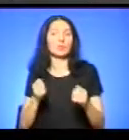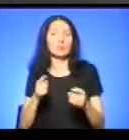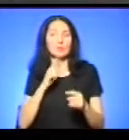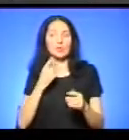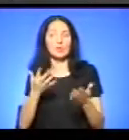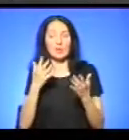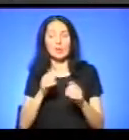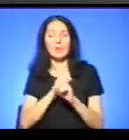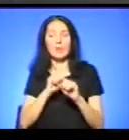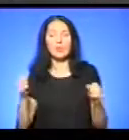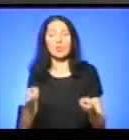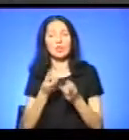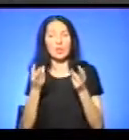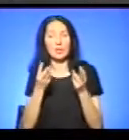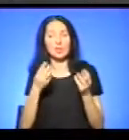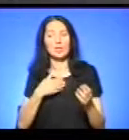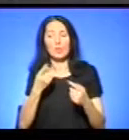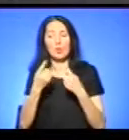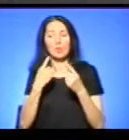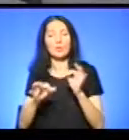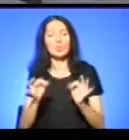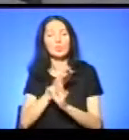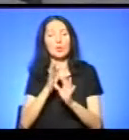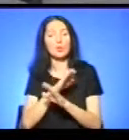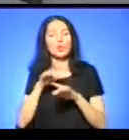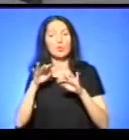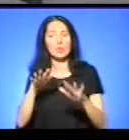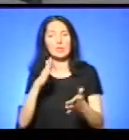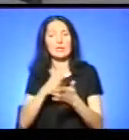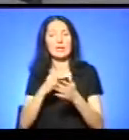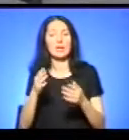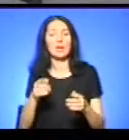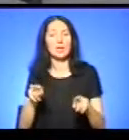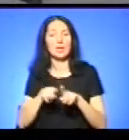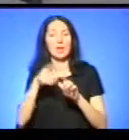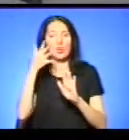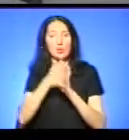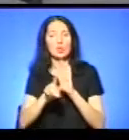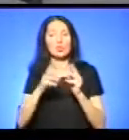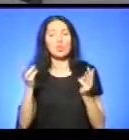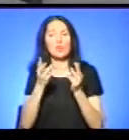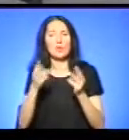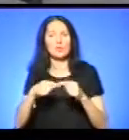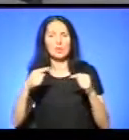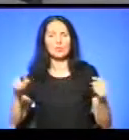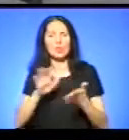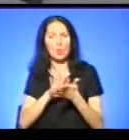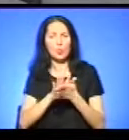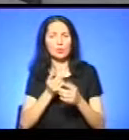того, ми вже заговорили за природний процес, але є поняття таке, що спалювання побутових відходів і інших